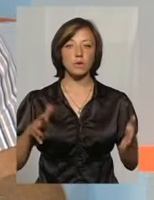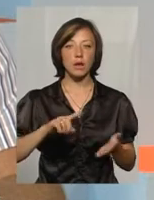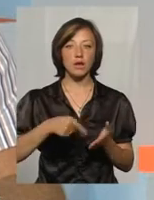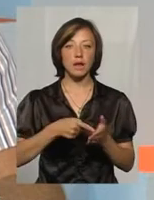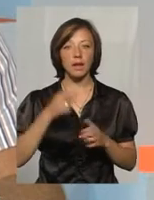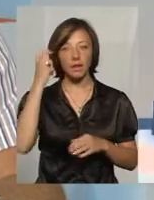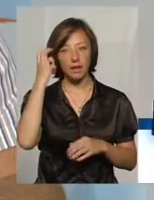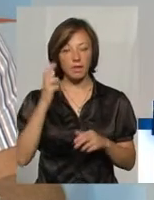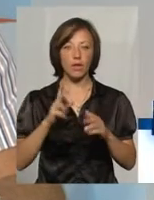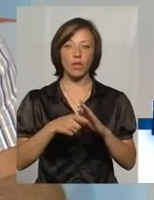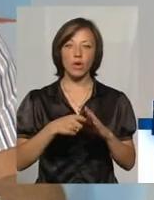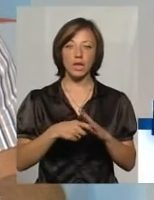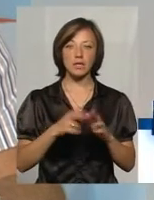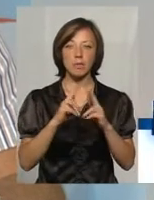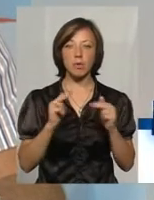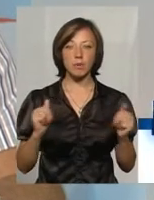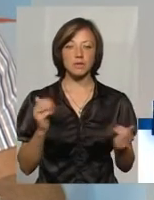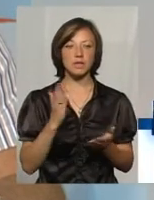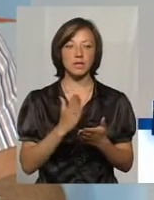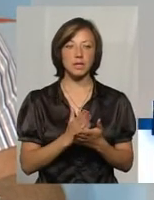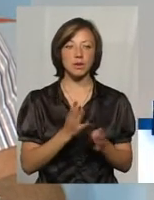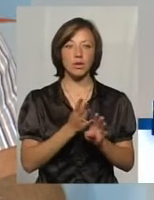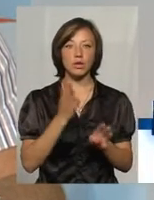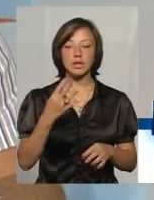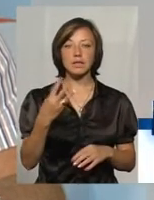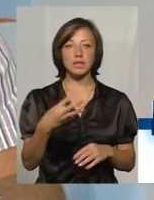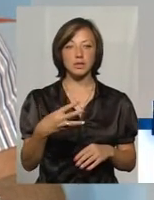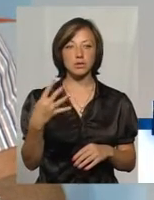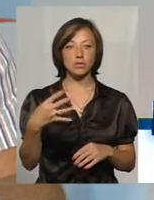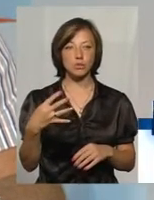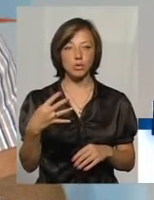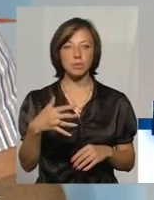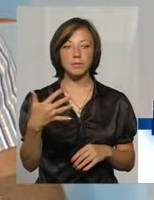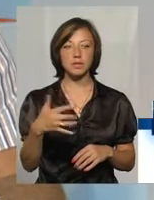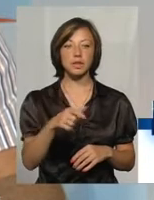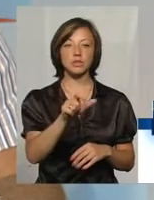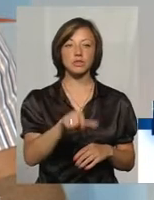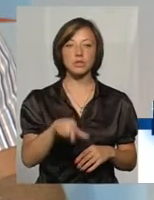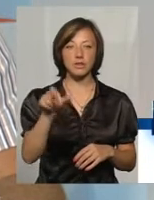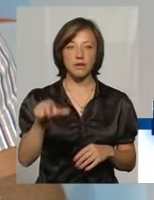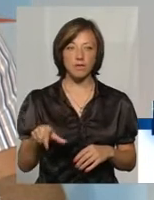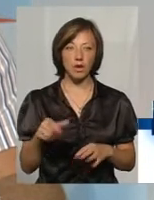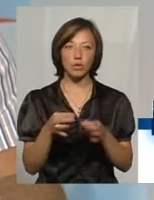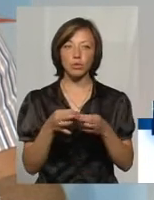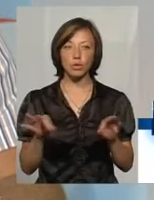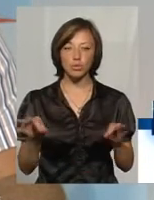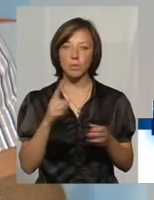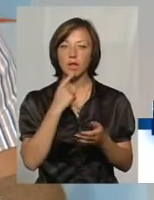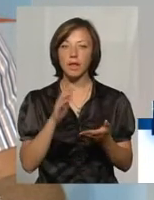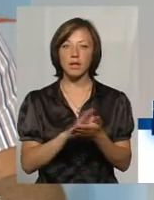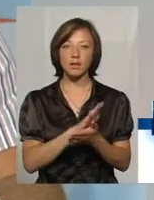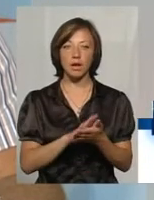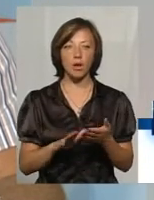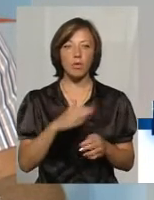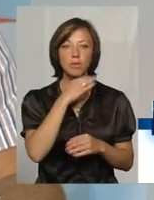Донецьк, Днепропетровськ, ми знаємо, є в черіде 30, 40, 50 чоловік доступ на діаліз проблемний. І багато діаліз не